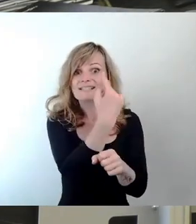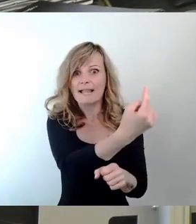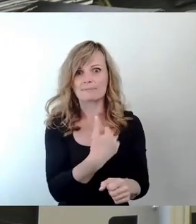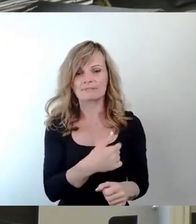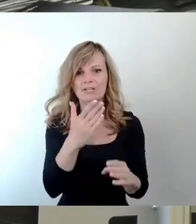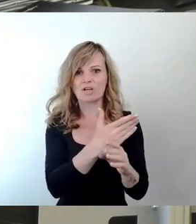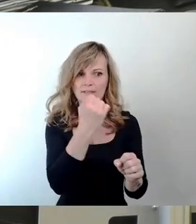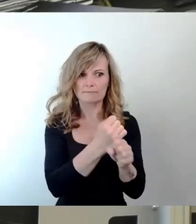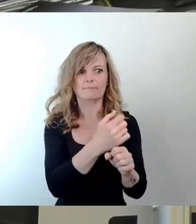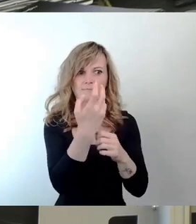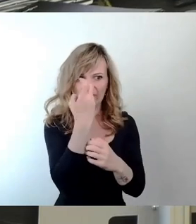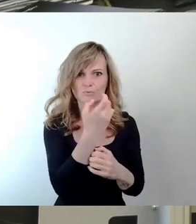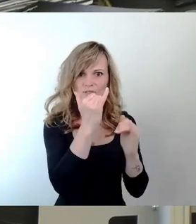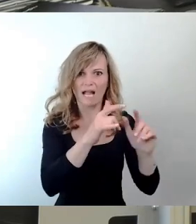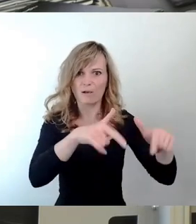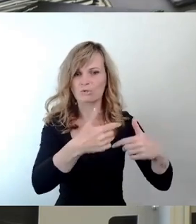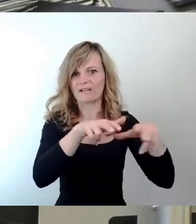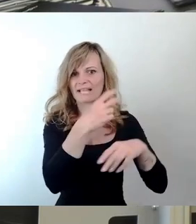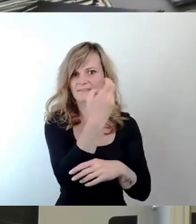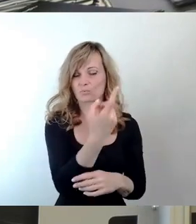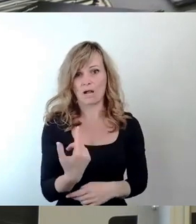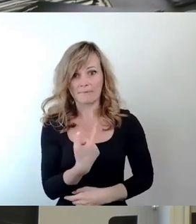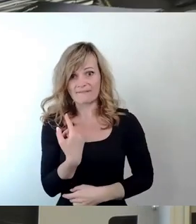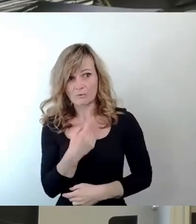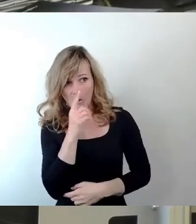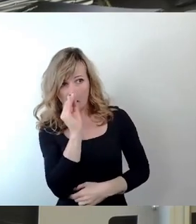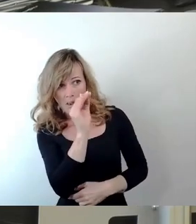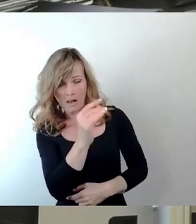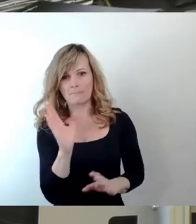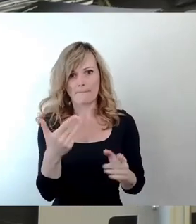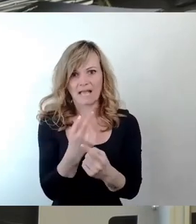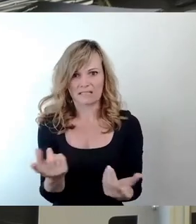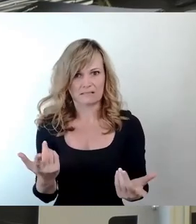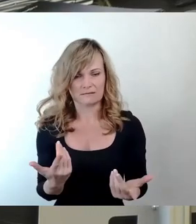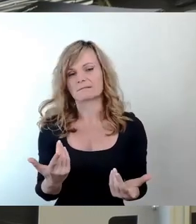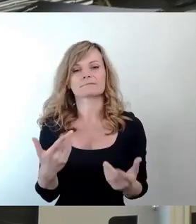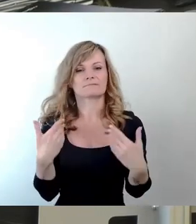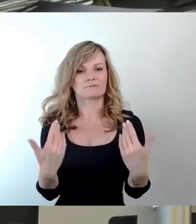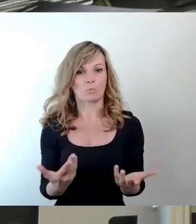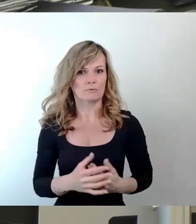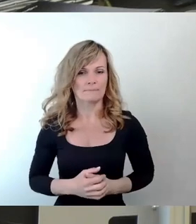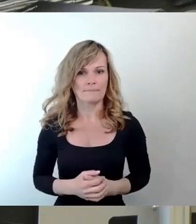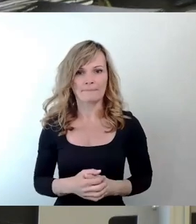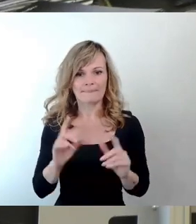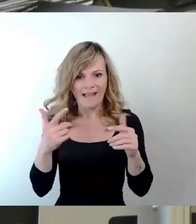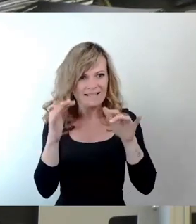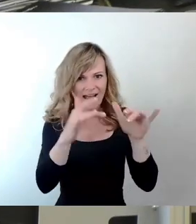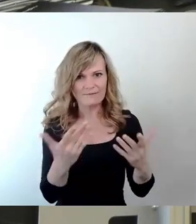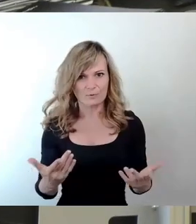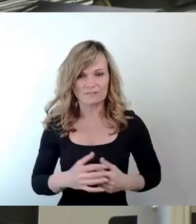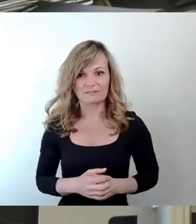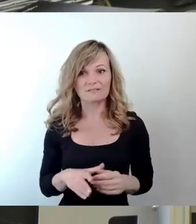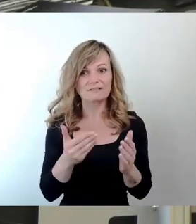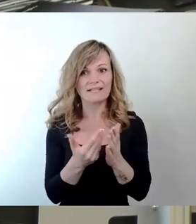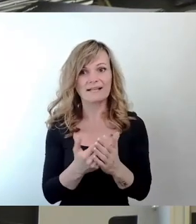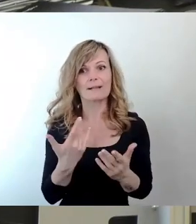unserer Meinung dazu sagen, dass sie nicht eintreffen, dass sie nicht eintreten sollen. Das hat aber im Prinzip keinen Einfluss auf die Dinge. Insofern müssen wir auch